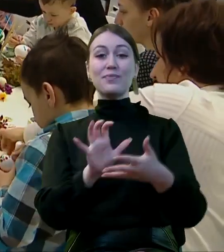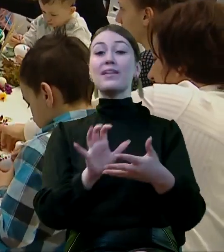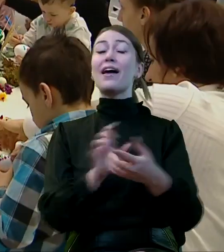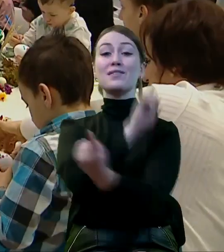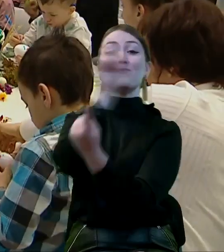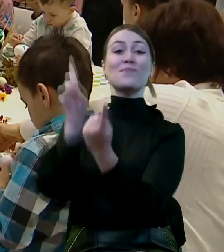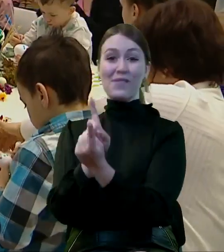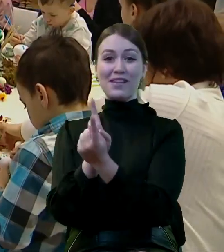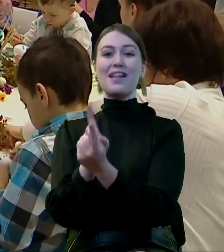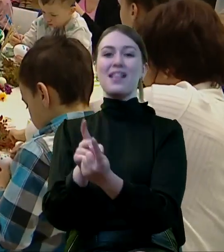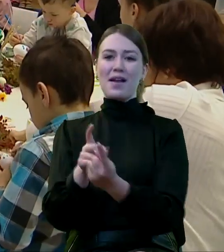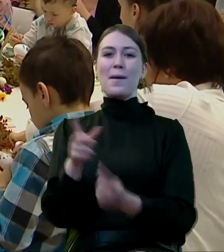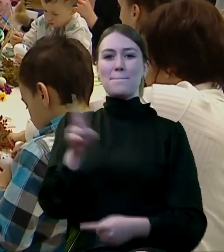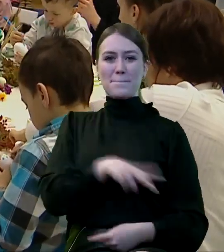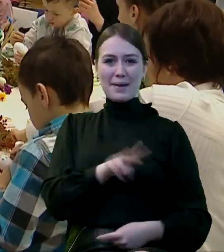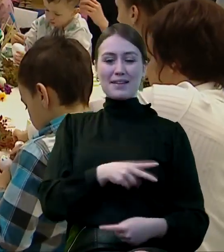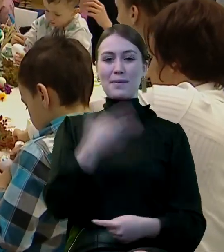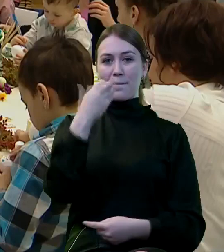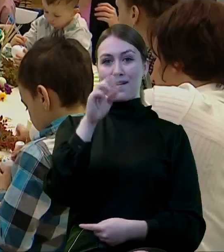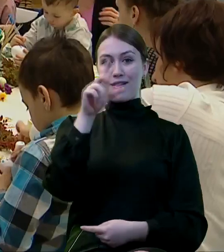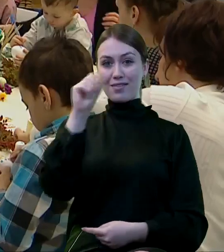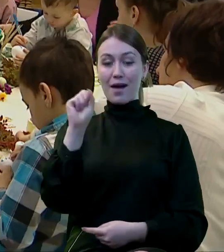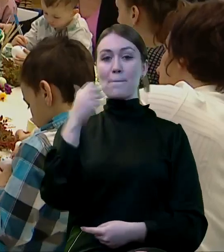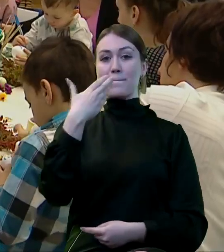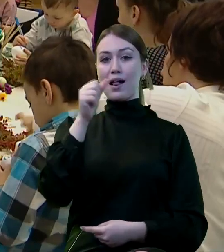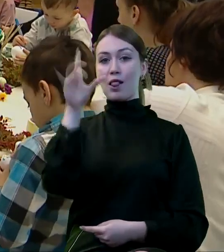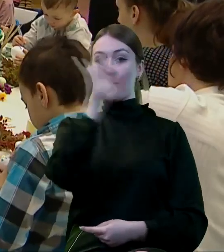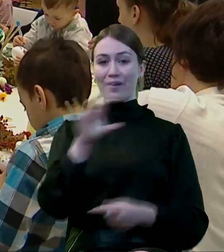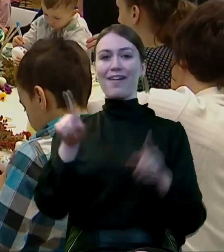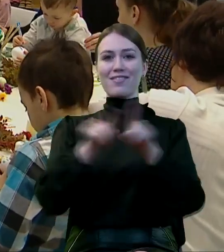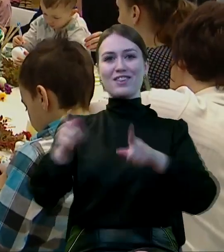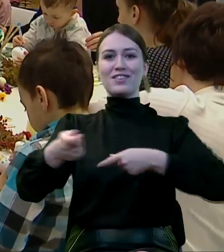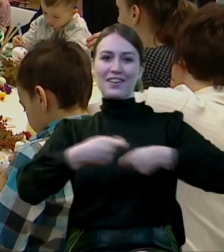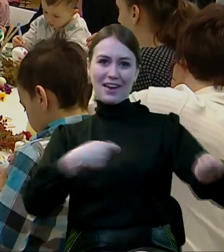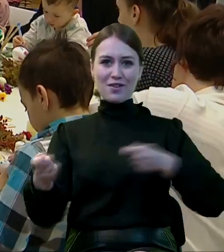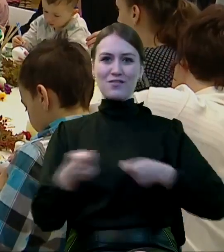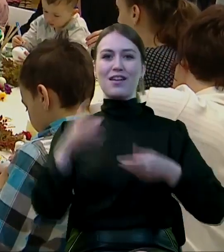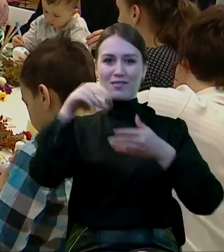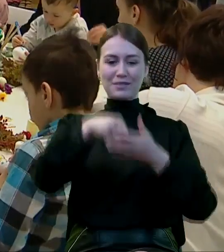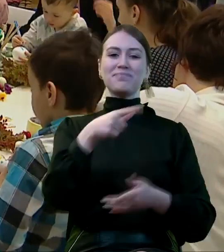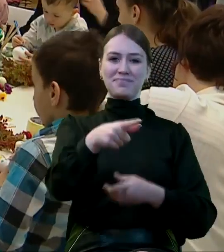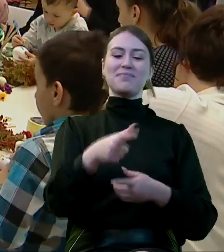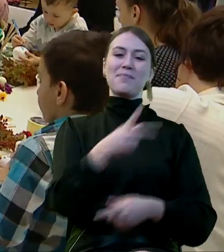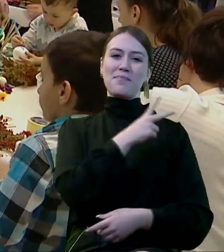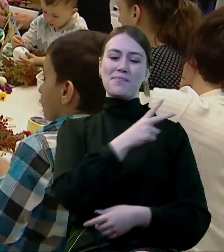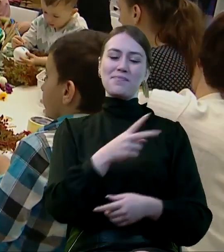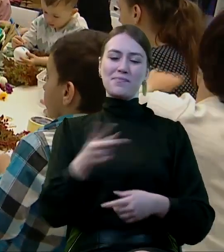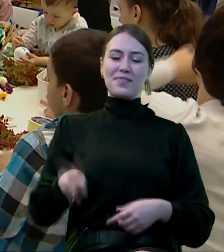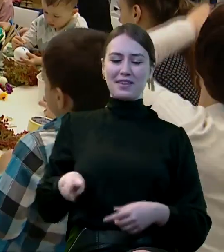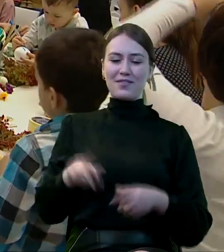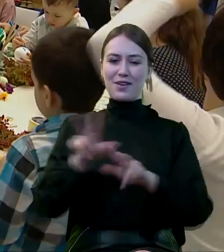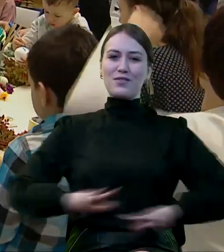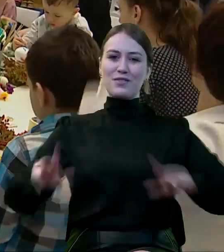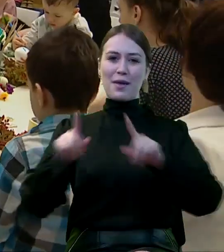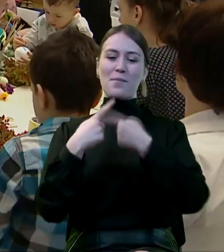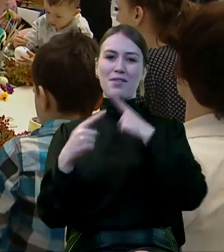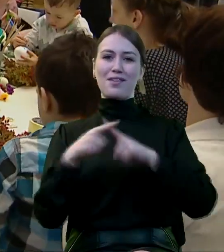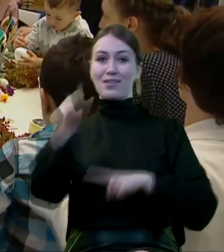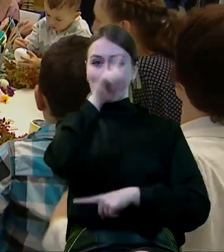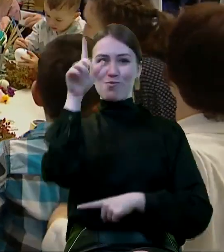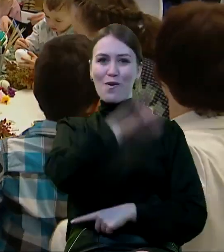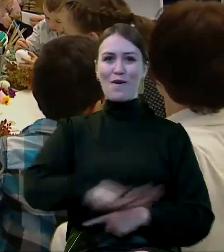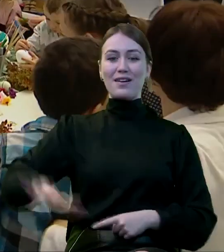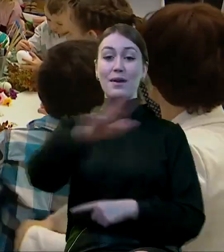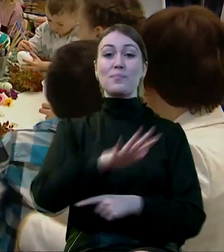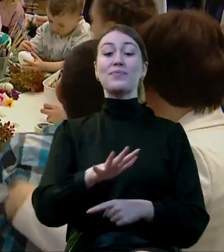spotkaniu pani minister Marleny Maląg oraz kierownictwa resortu Ministerstwa Rodziny i Polityki Społecznej z